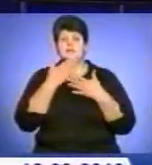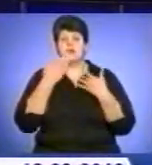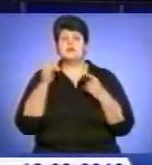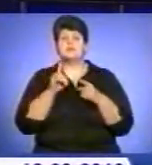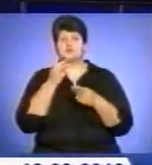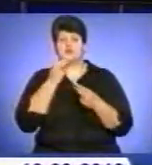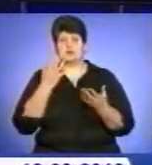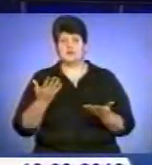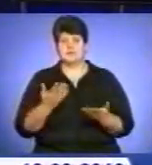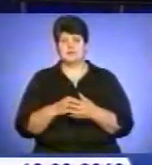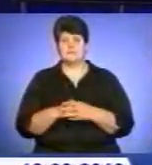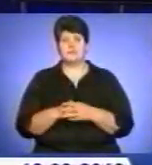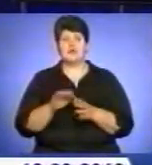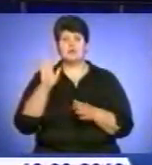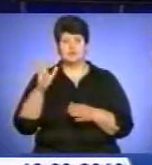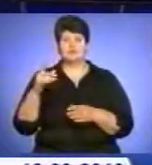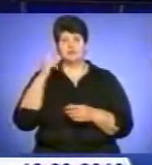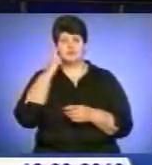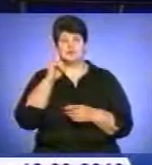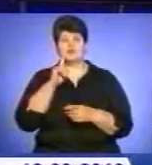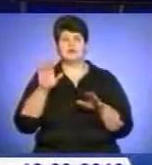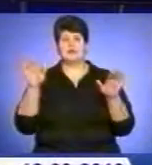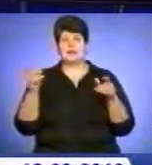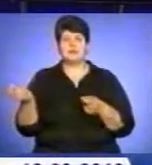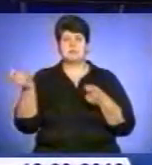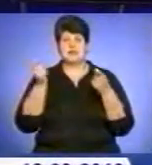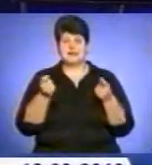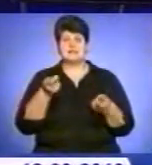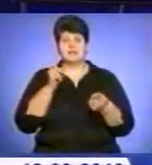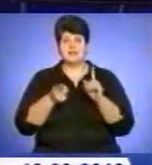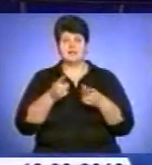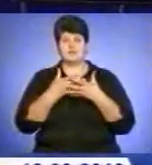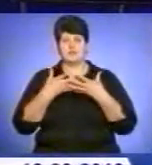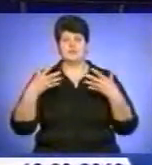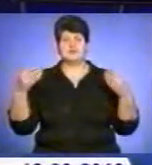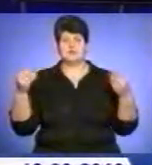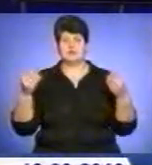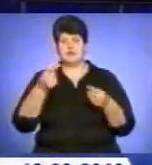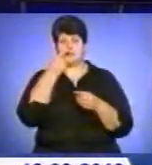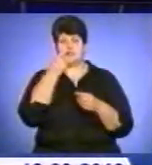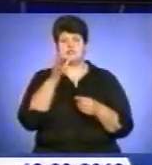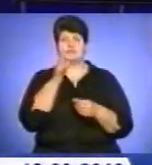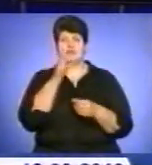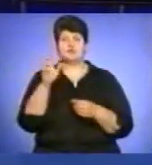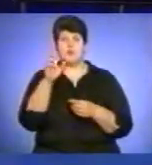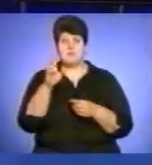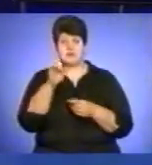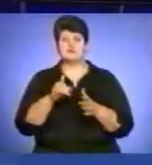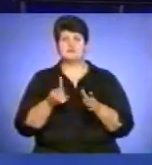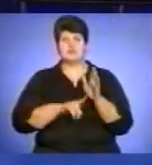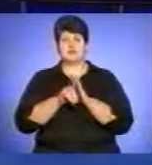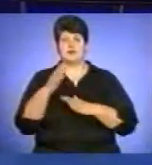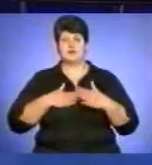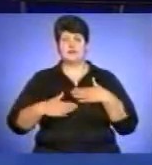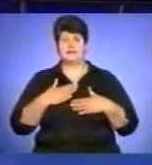їсти. Та будемо сподіватися, що лелеки принесли на крилах справжню тепловесну. І найближчим часом березень таки порадує нас